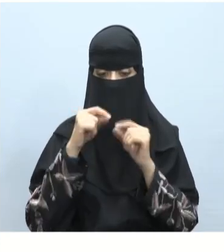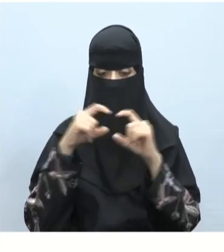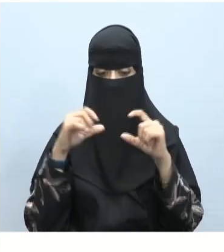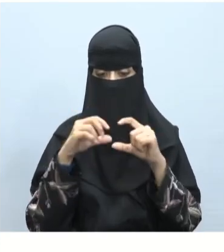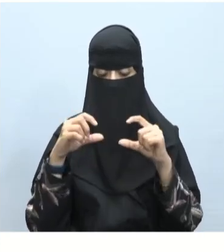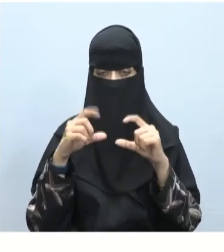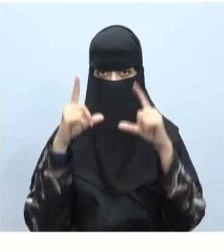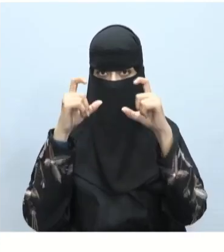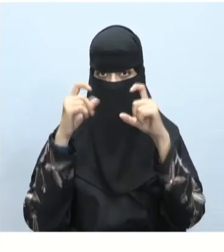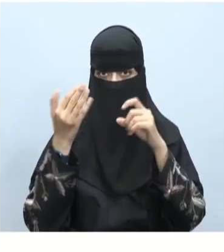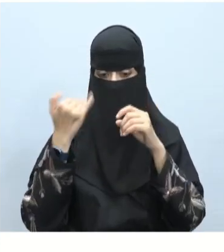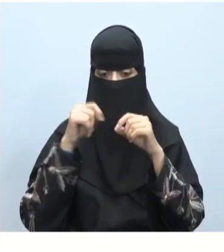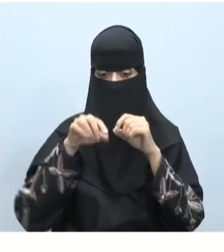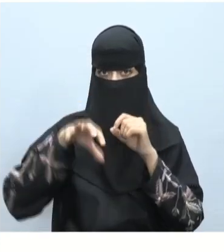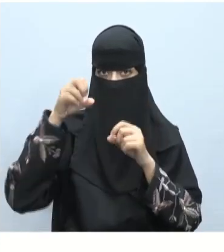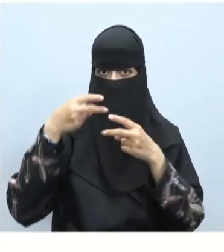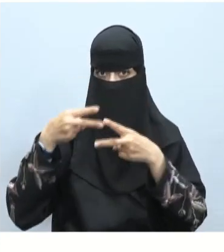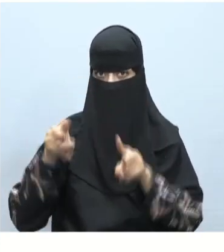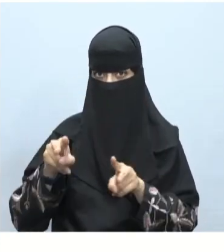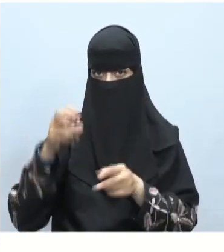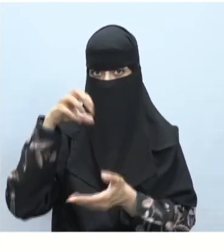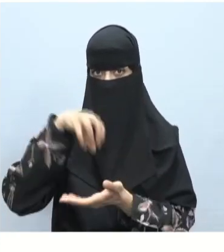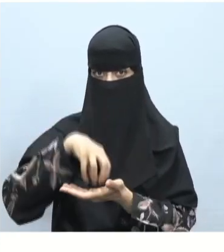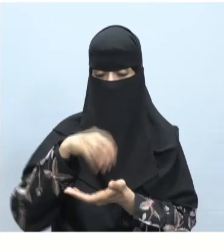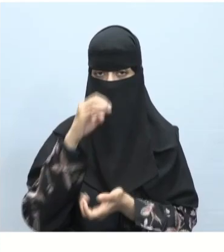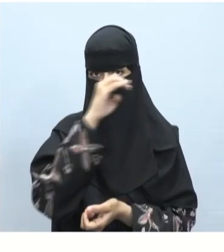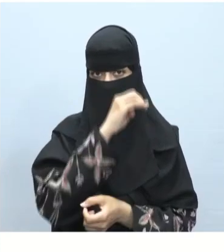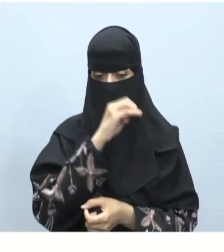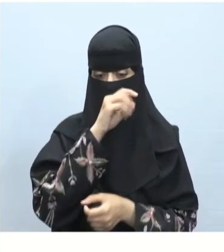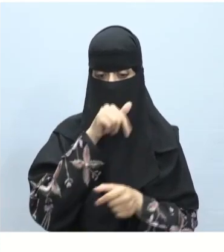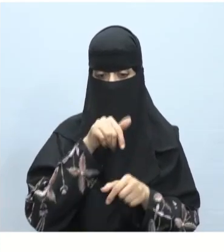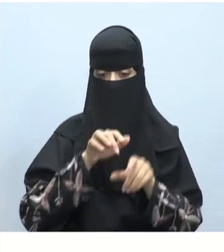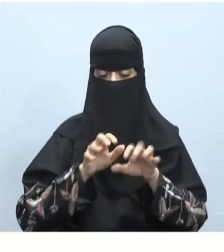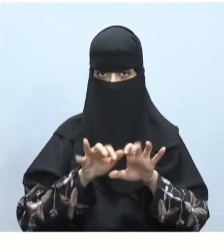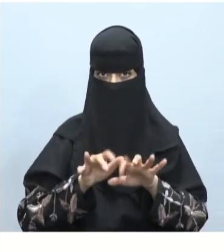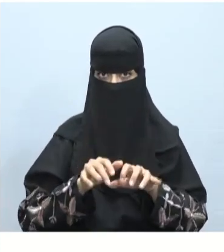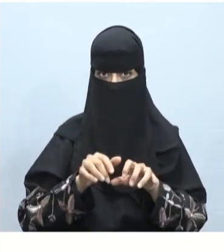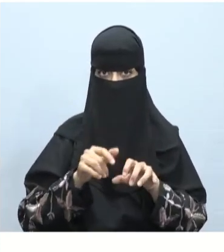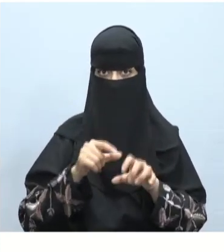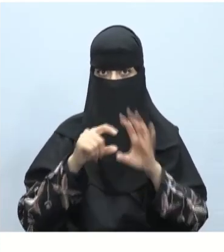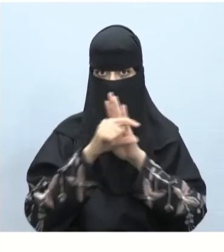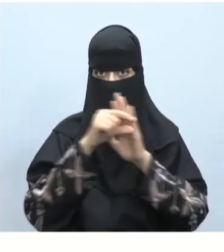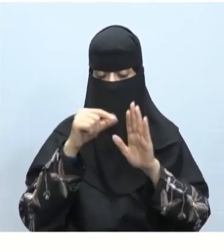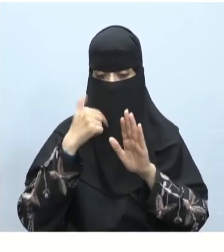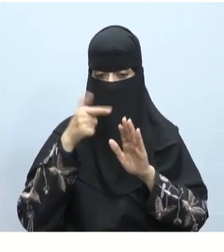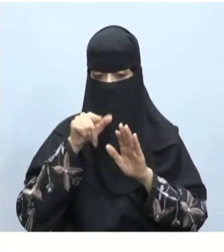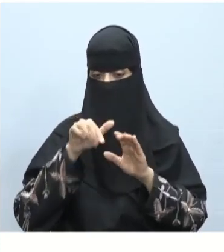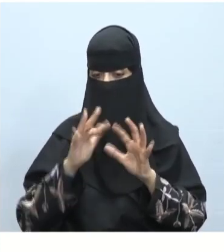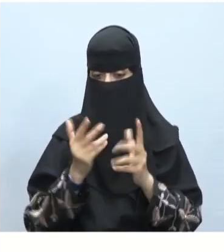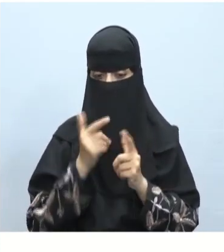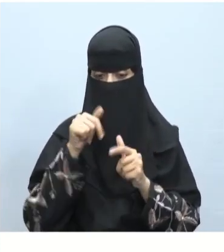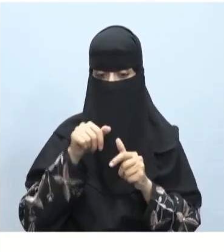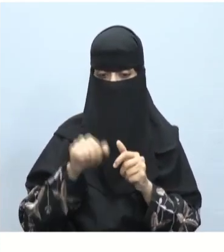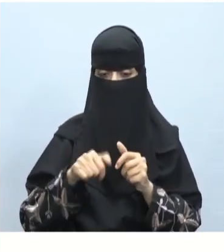جوجل وذلك لفتح موقع جوجل وكتابة النص الذي نريد البحث عنه